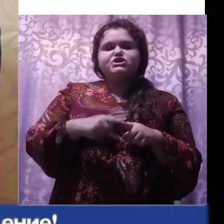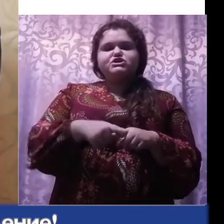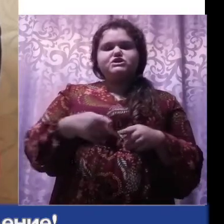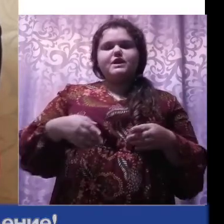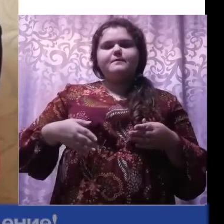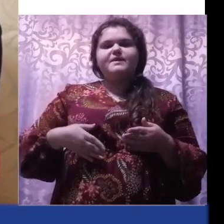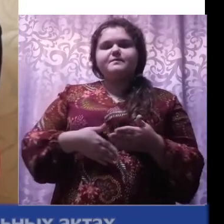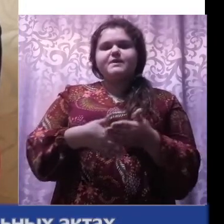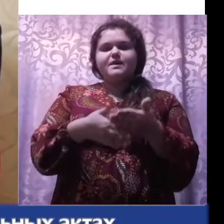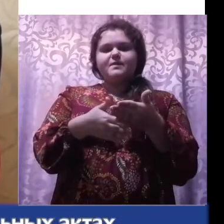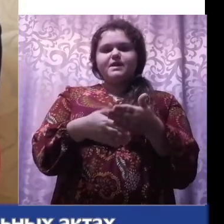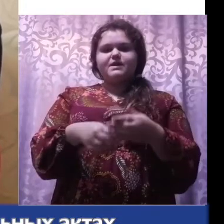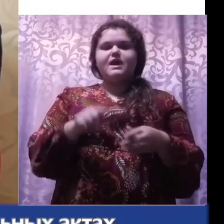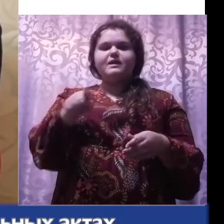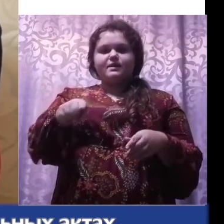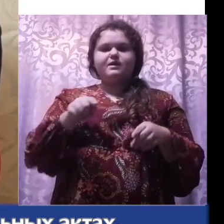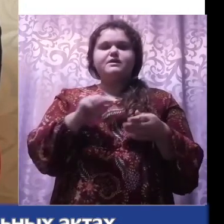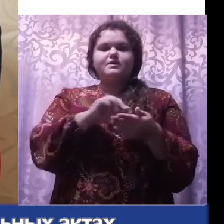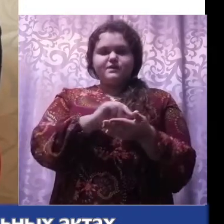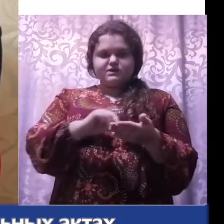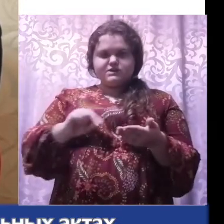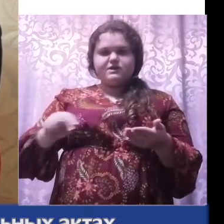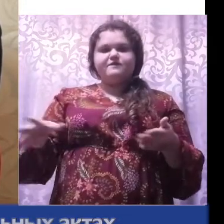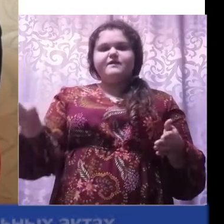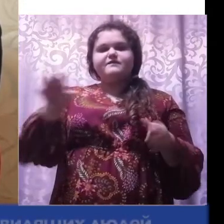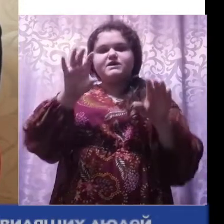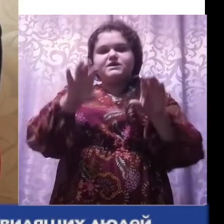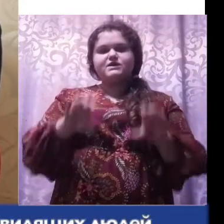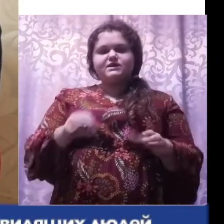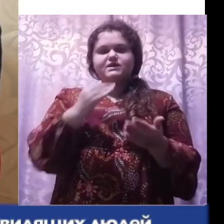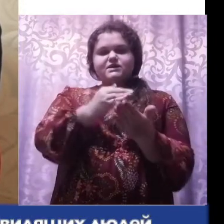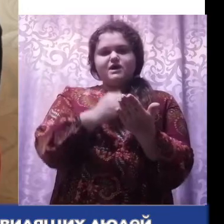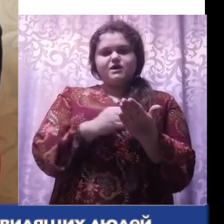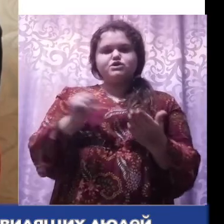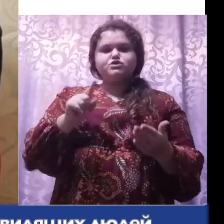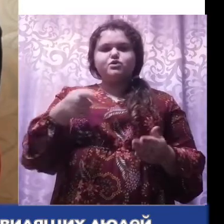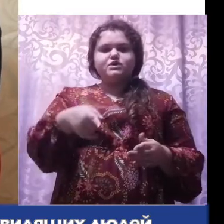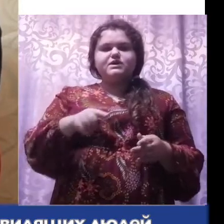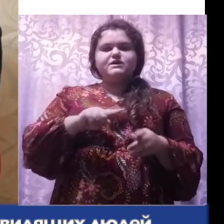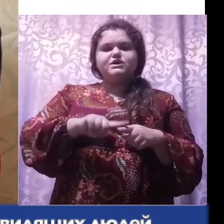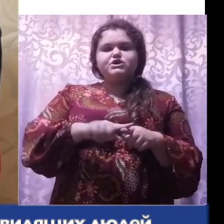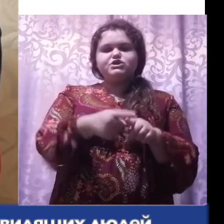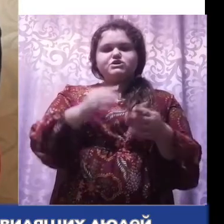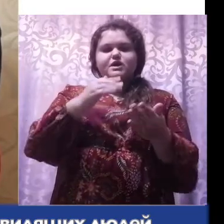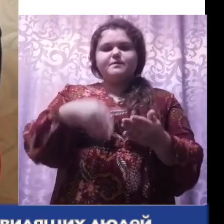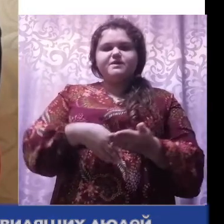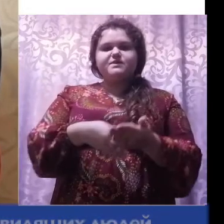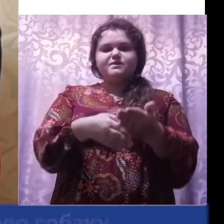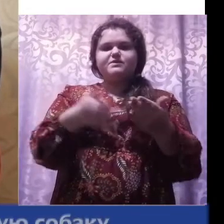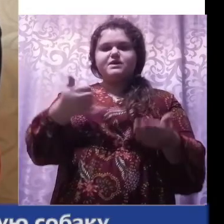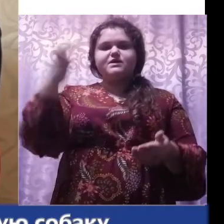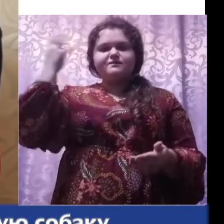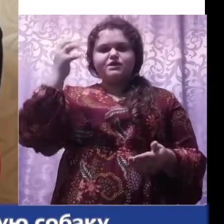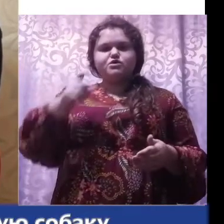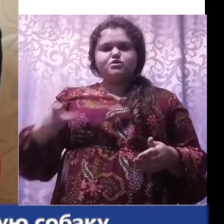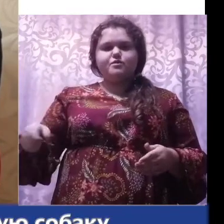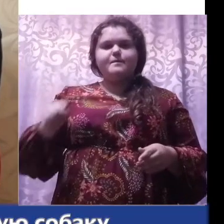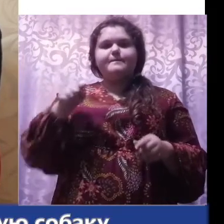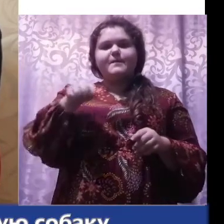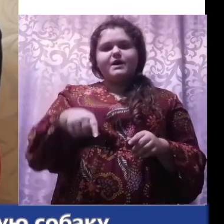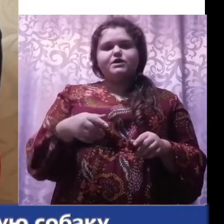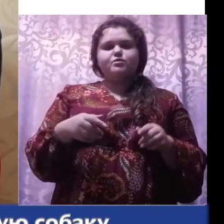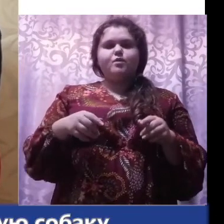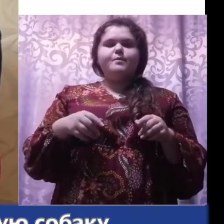приспособление. Так и написано во всех законодательных актах, что это техническое приспособление для невидящих людей. Поэтому